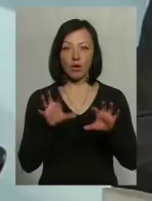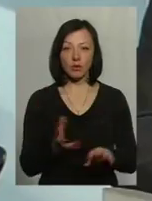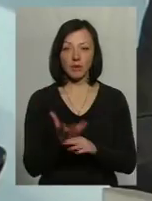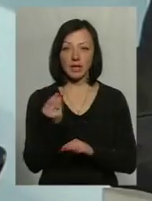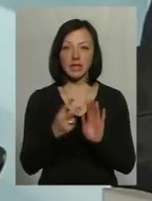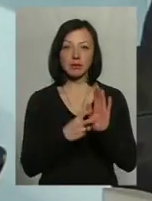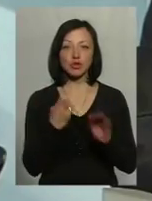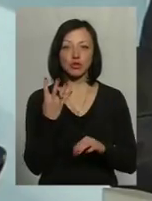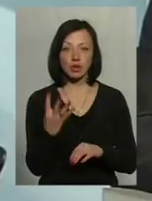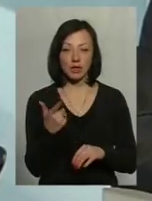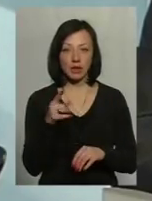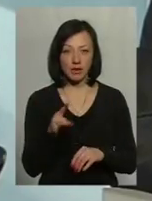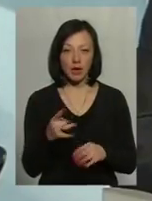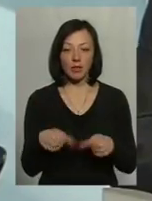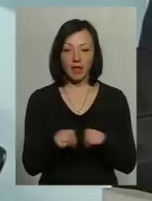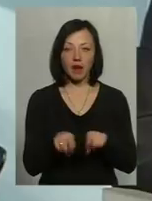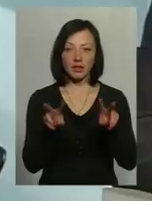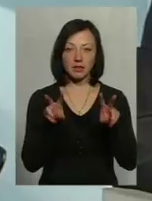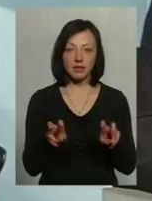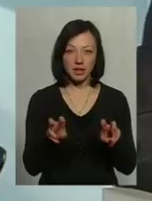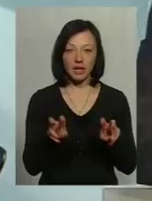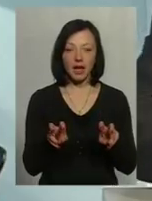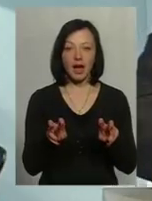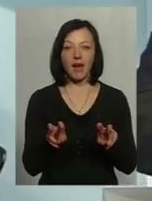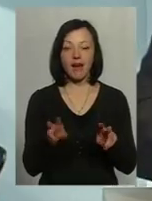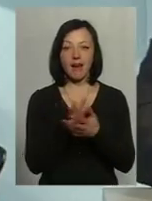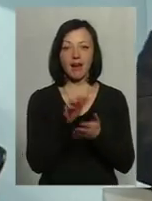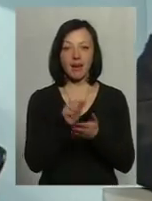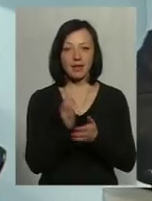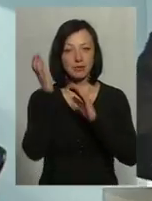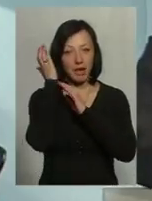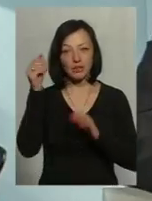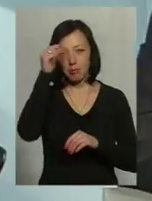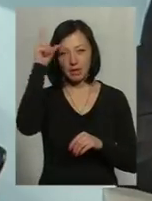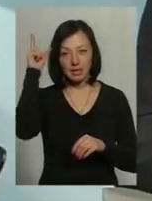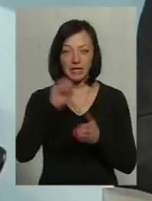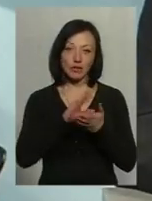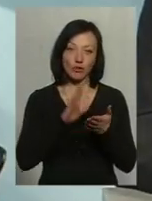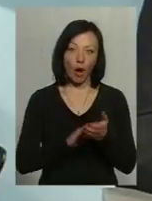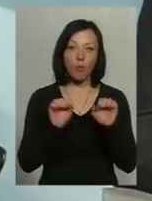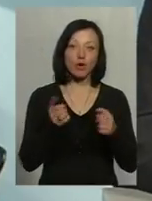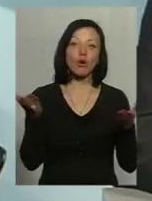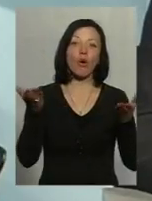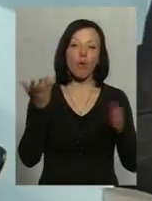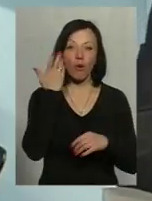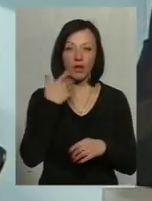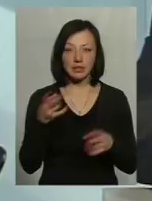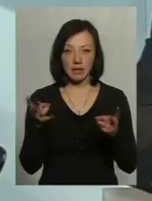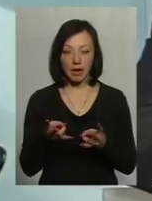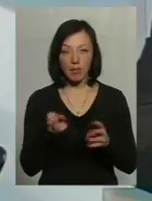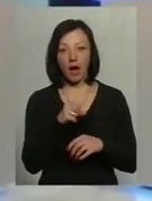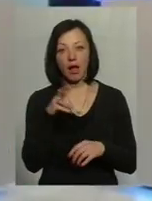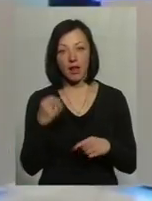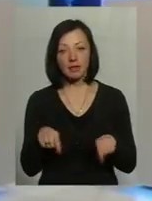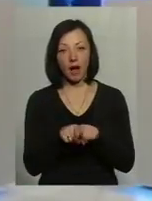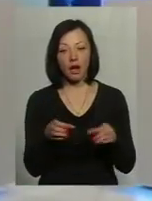704 гривні. Ну, ми їх так називали сплячі партизани. Тобто, ті, які зареєструвався, а може, щось треба буде колись. Але, така